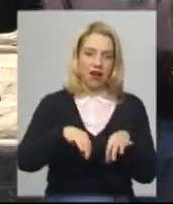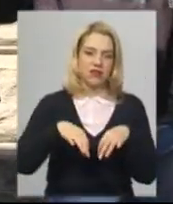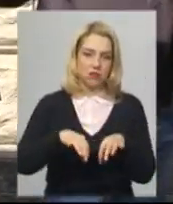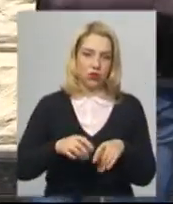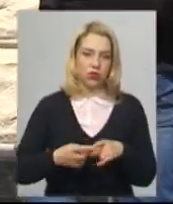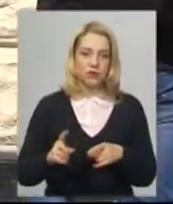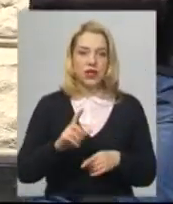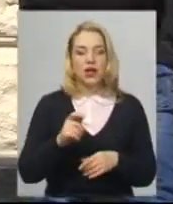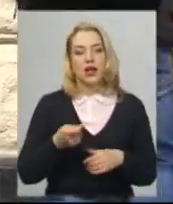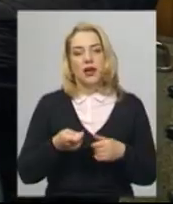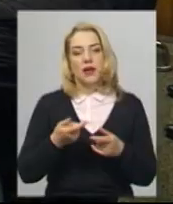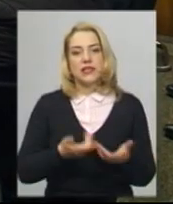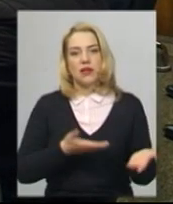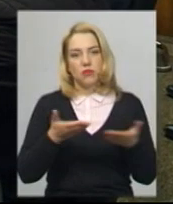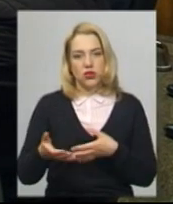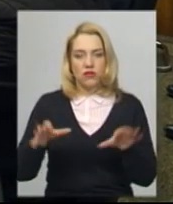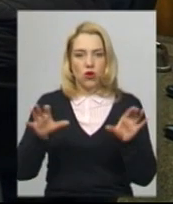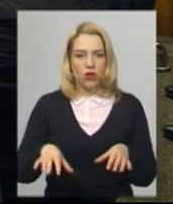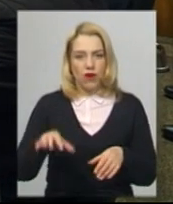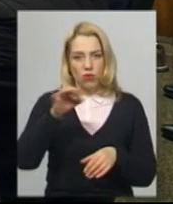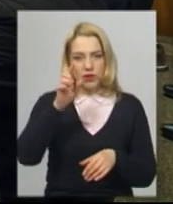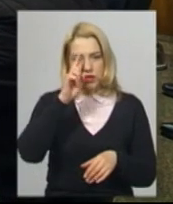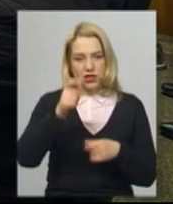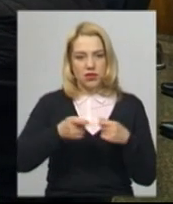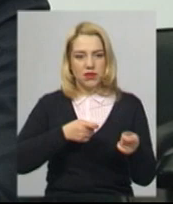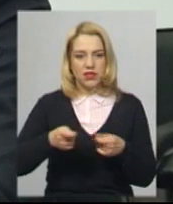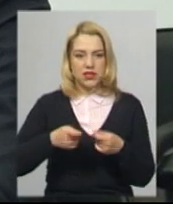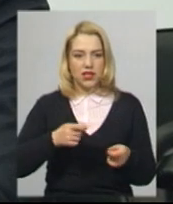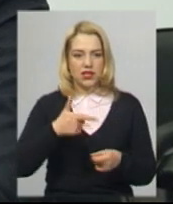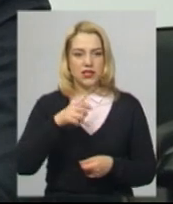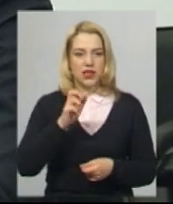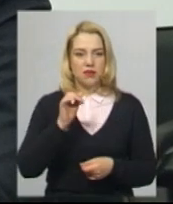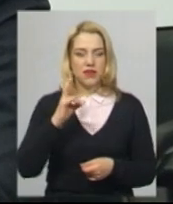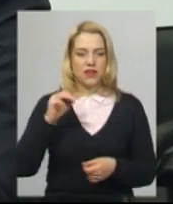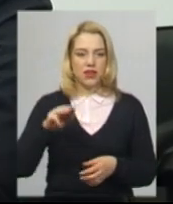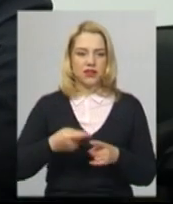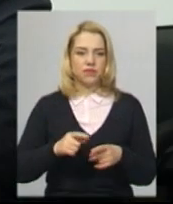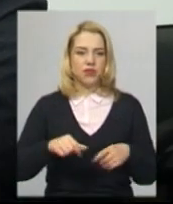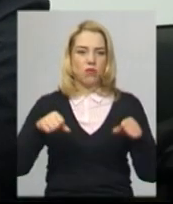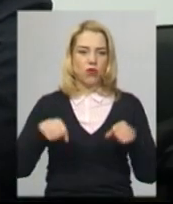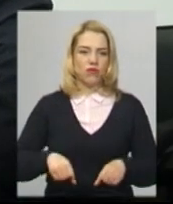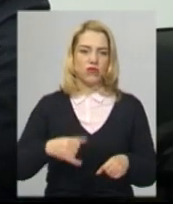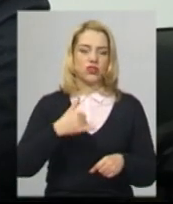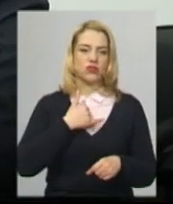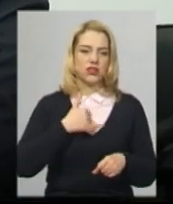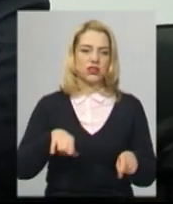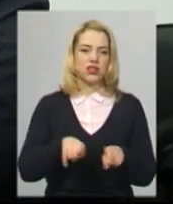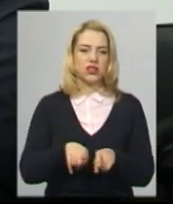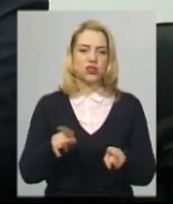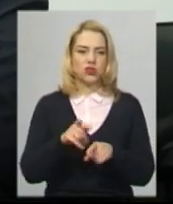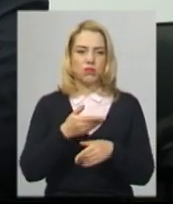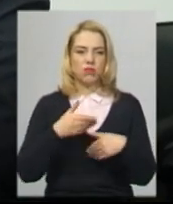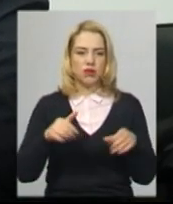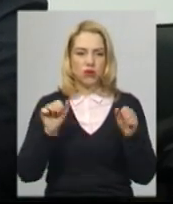Перевізників запросив до себе голова Хмельницької обласної державної адміністрації Дмитро Габінет. Повноваження в нас не такі, щоб ми могли